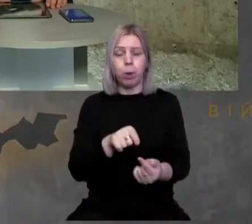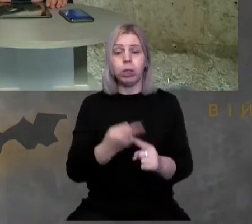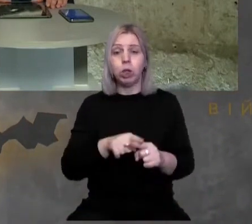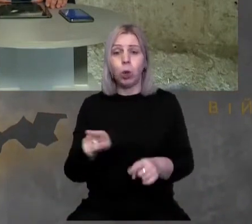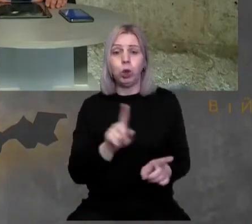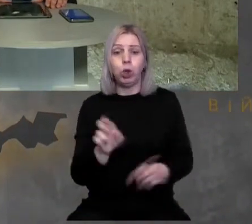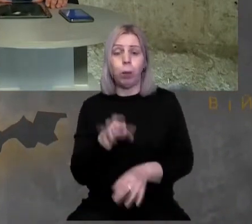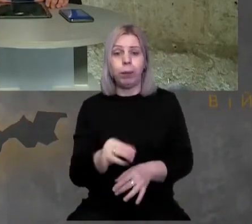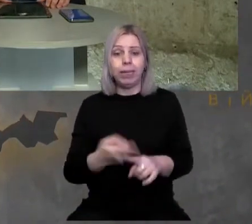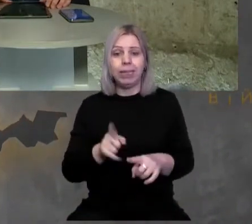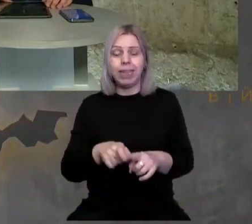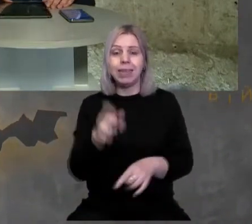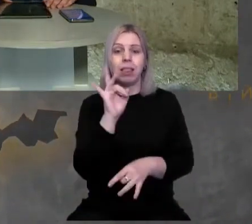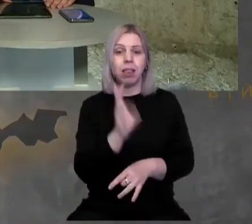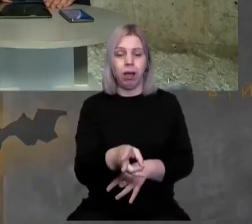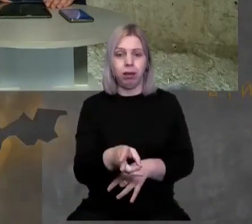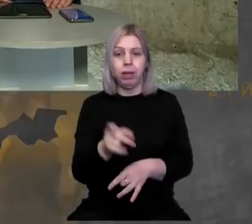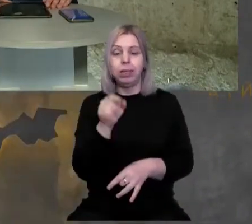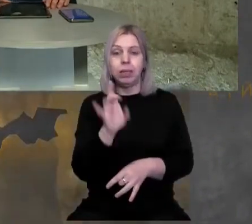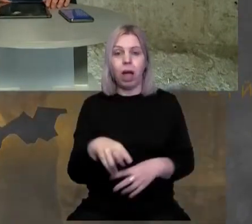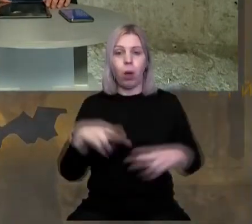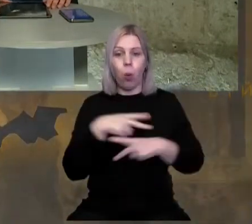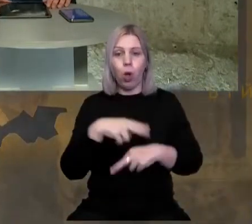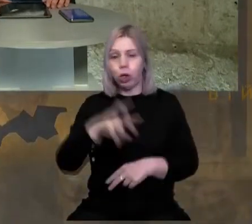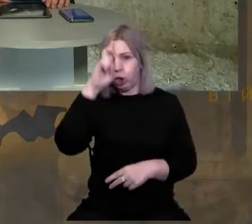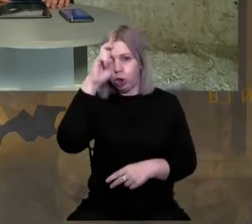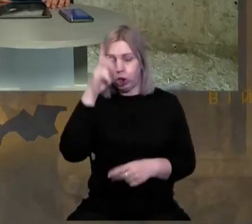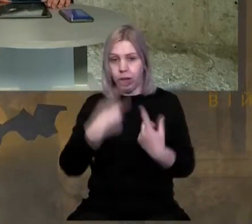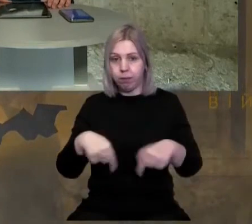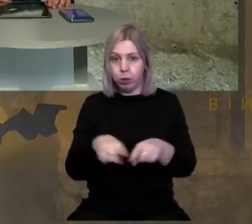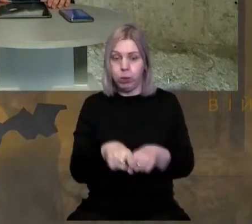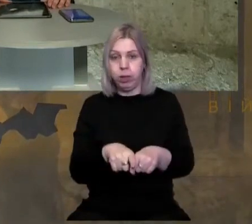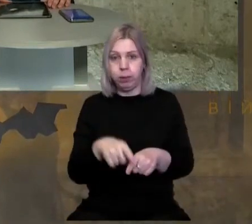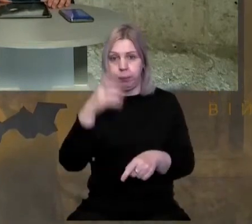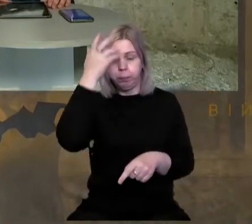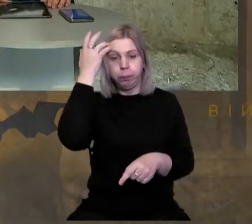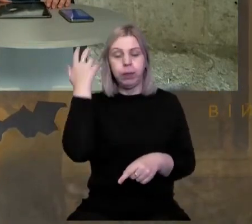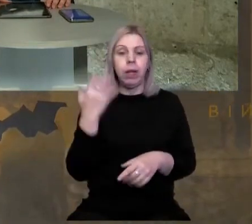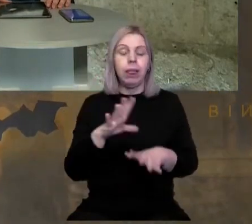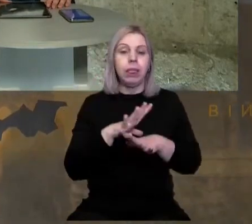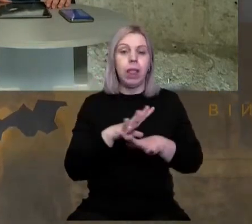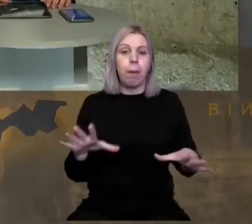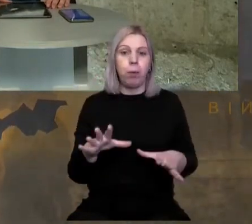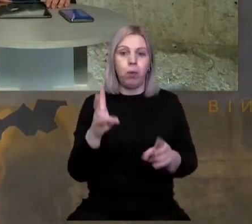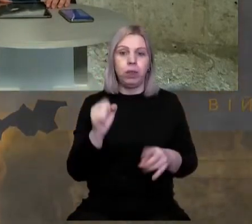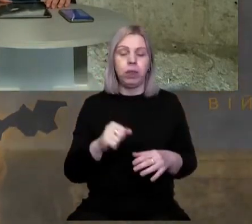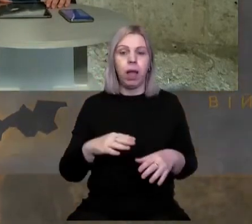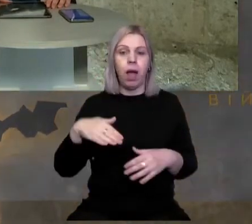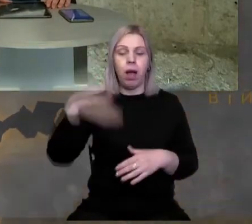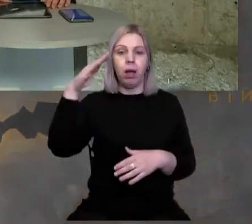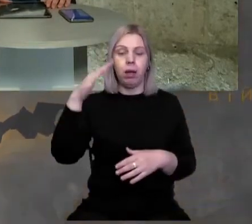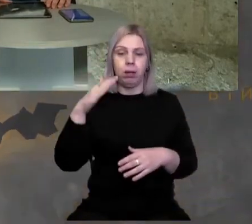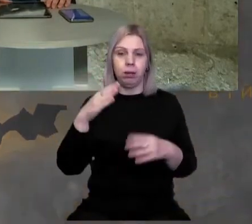того, щоб цей знак, знак угорської державності, не був на бастіоні